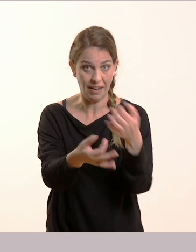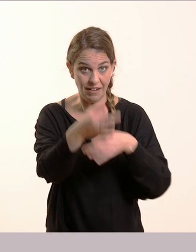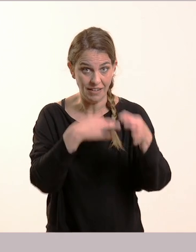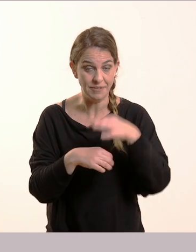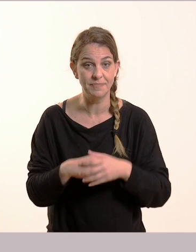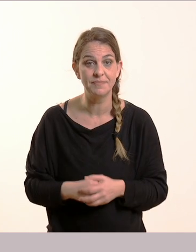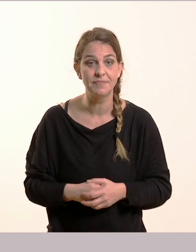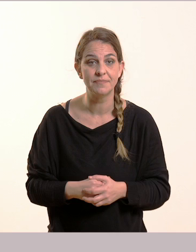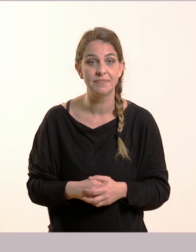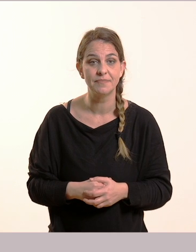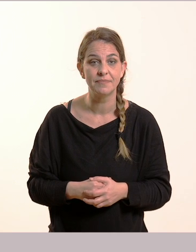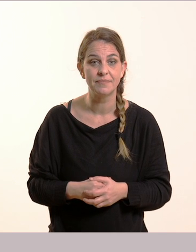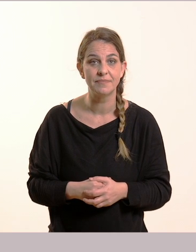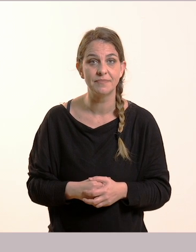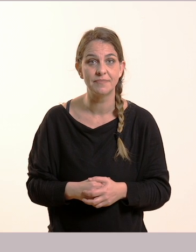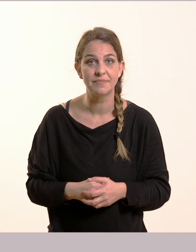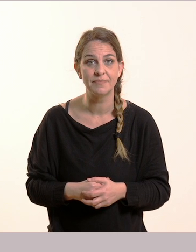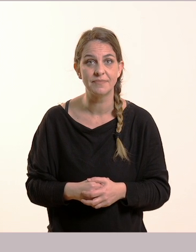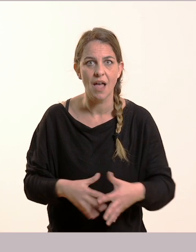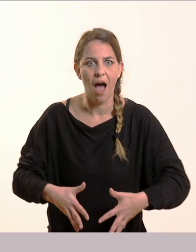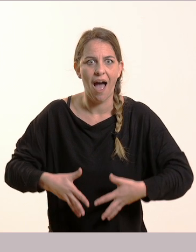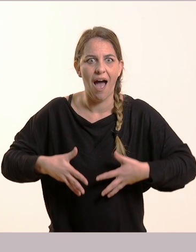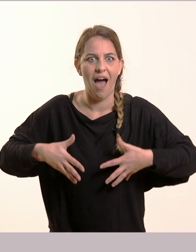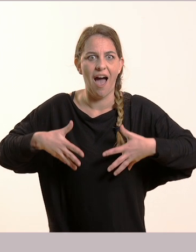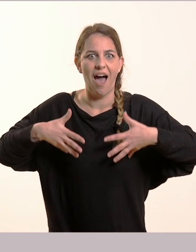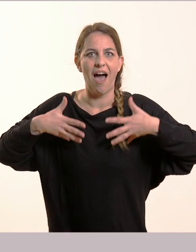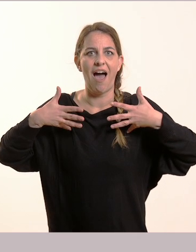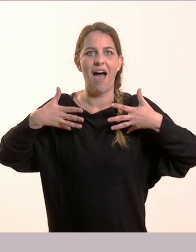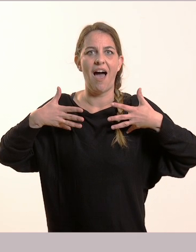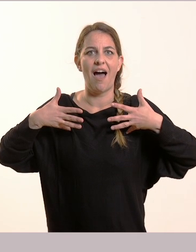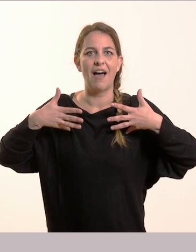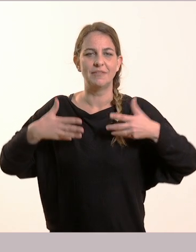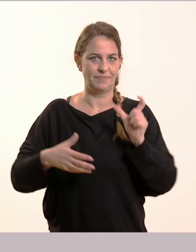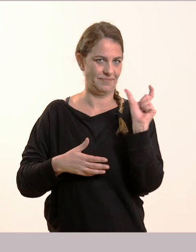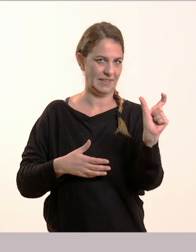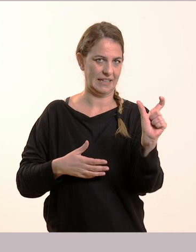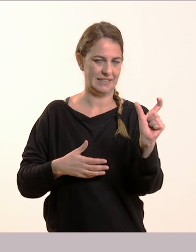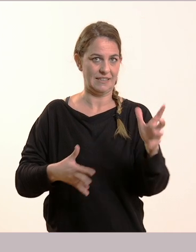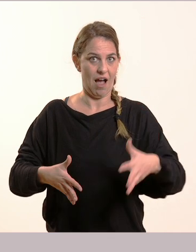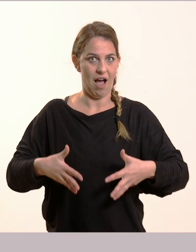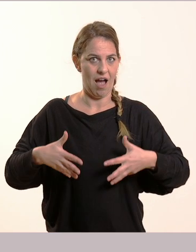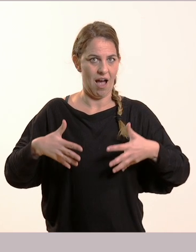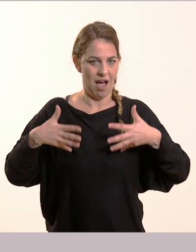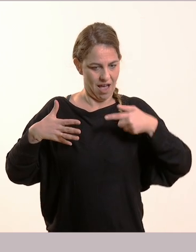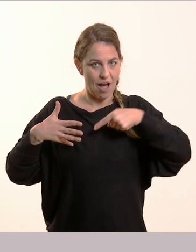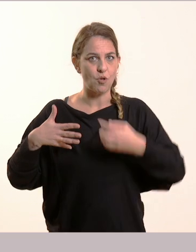Ο ενθουσιασμός! Πολύ ωραία! Τον τριών παιδιών, συναίσθημα και ενθουσιασμός!